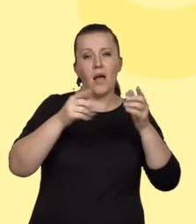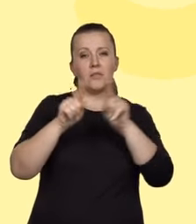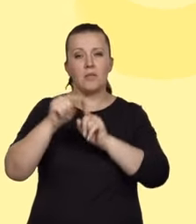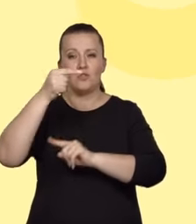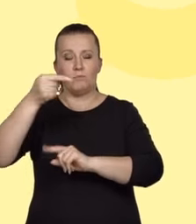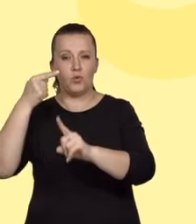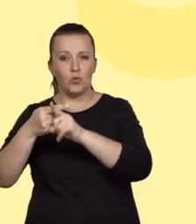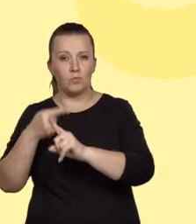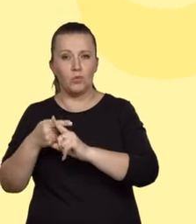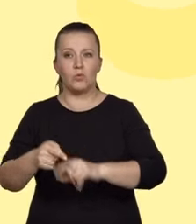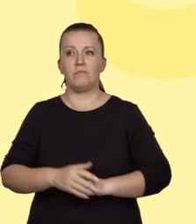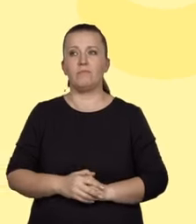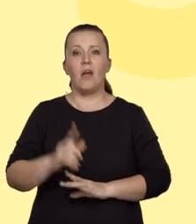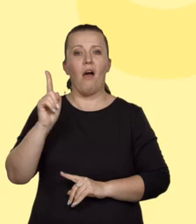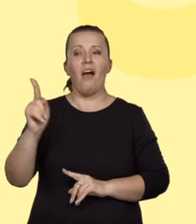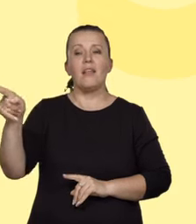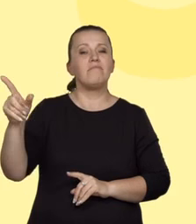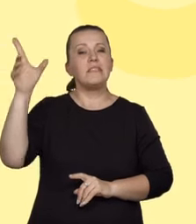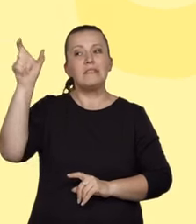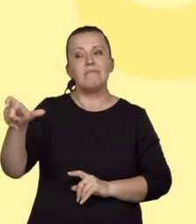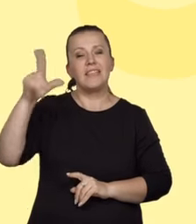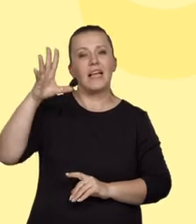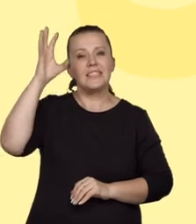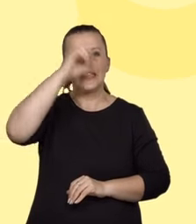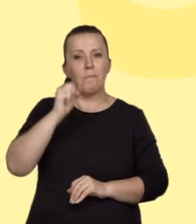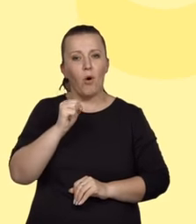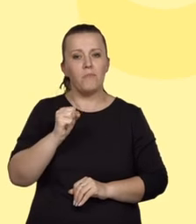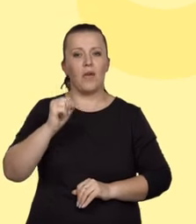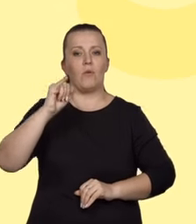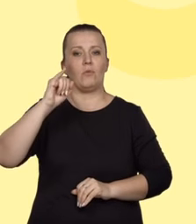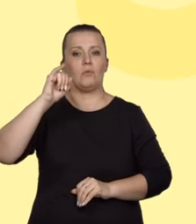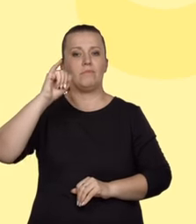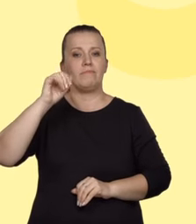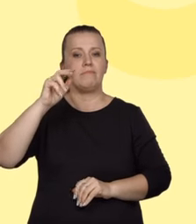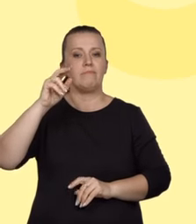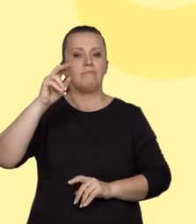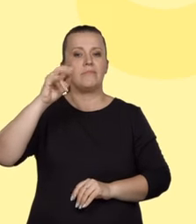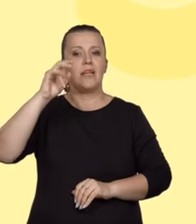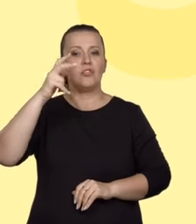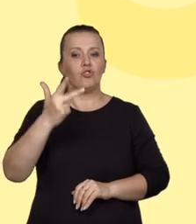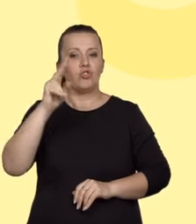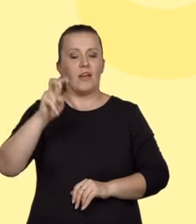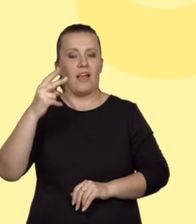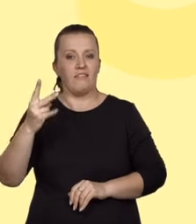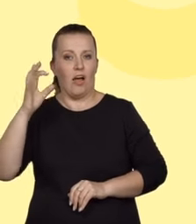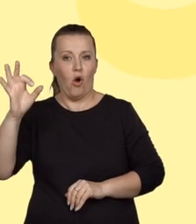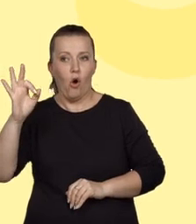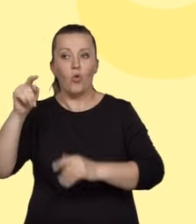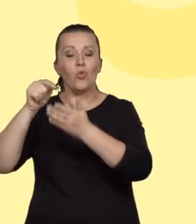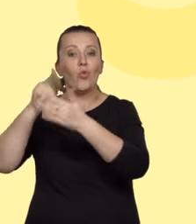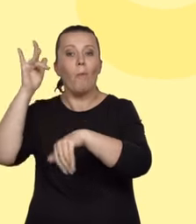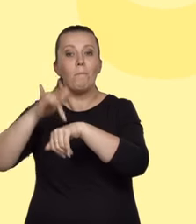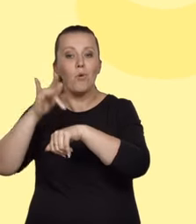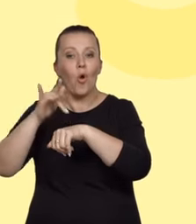w swoim rozwiązaniu nie uwzględnił faktu, że jon triodkowy jest produktem reakcji jonu jodkowego oraz